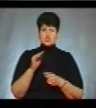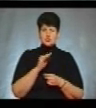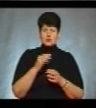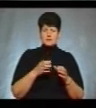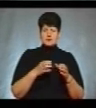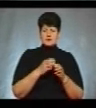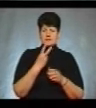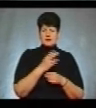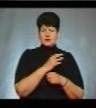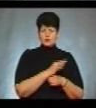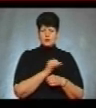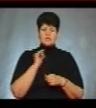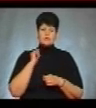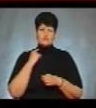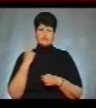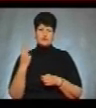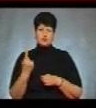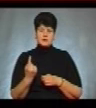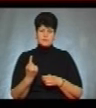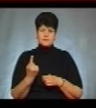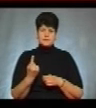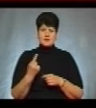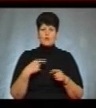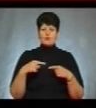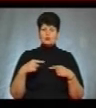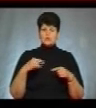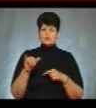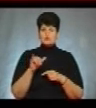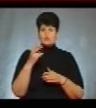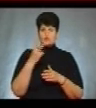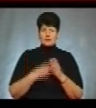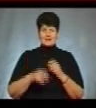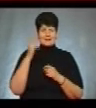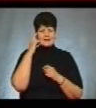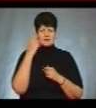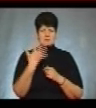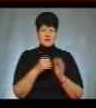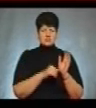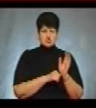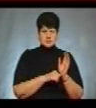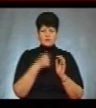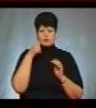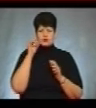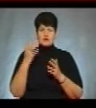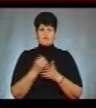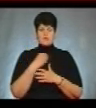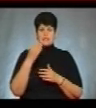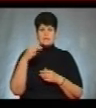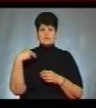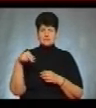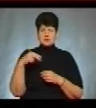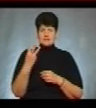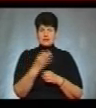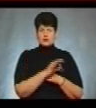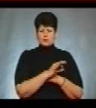командою 2-0 та з кіровоградською 2-1. Футболісти в суботу програли киянам 5-6, вчора виграли у запорізької команди